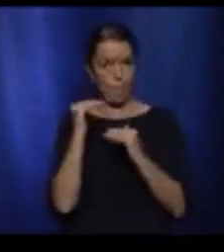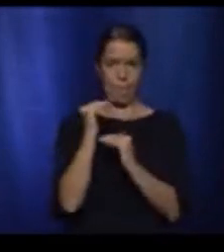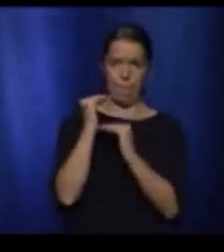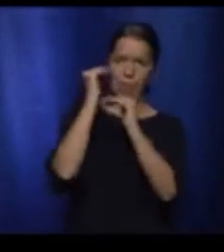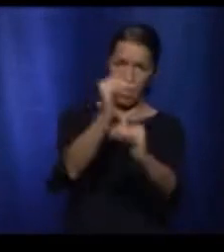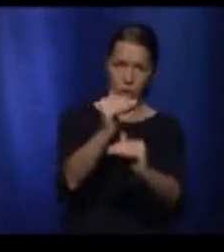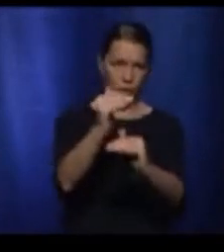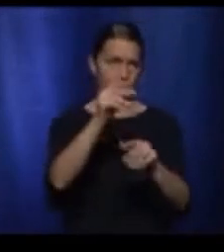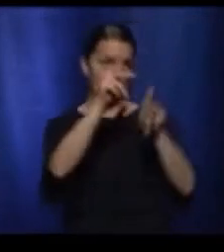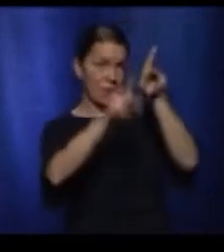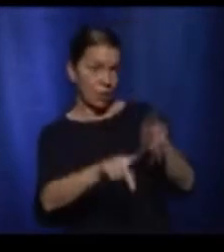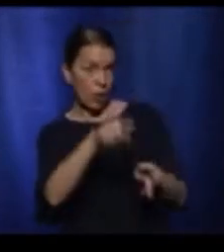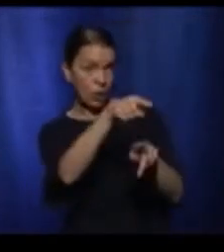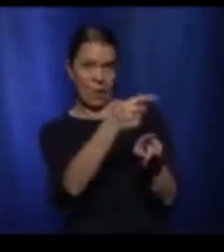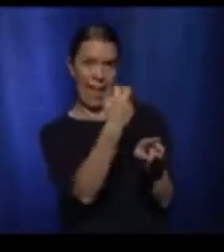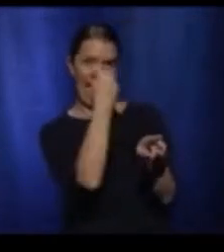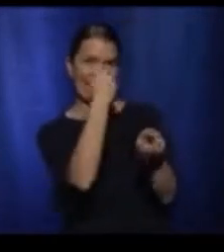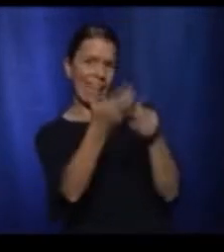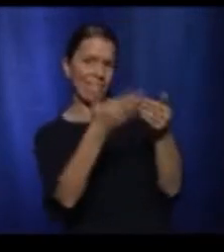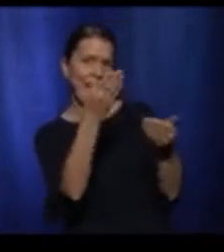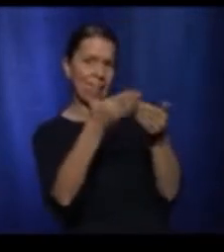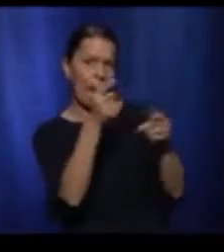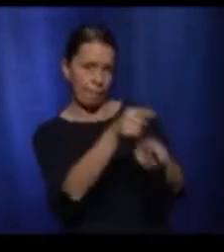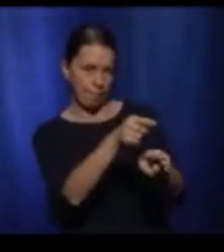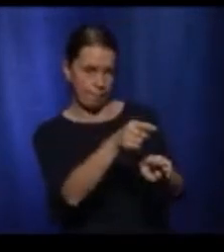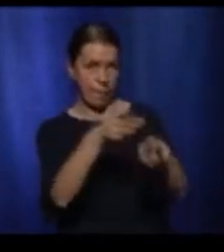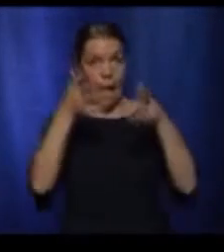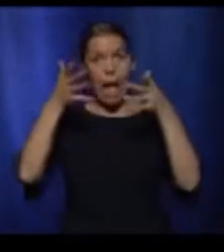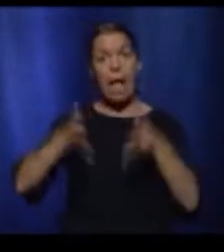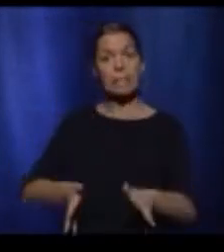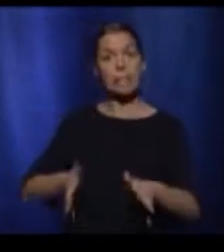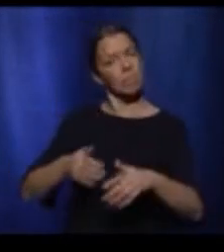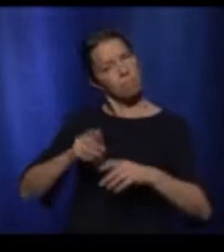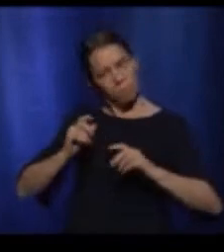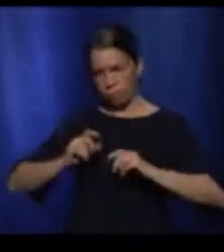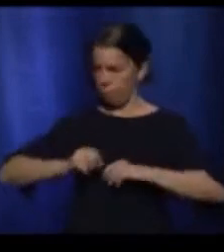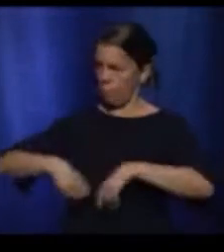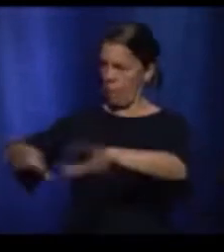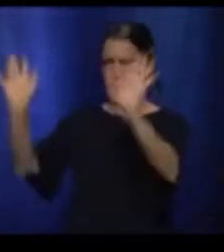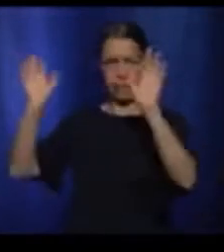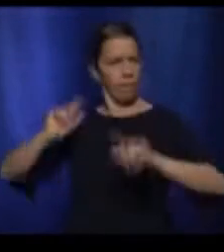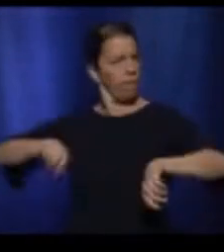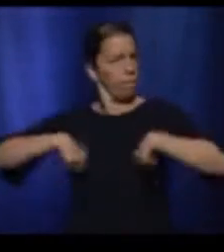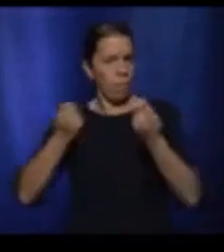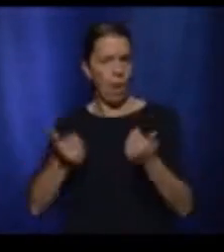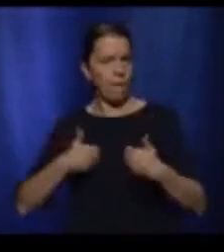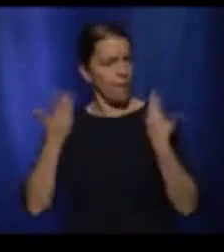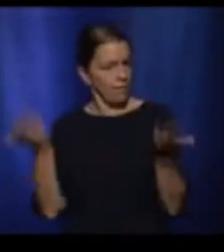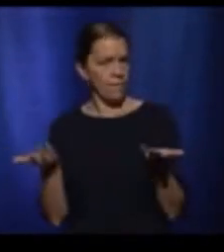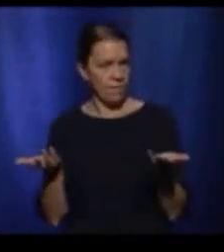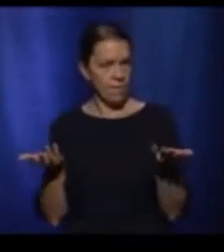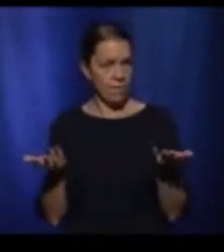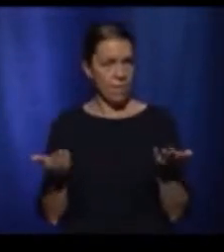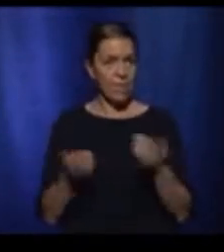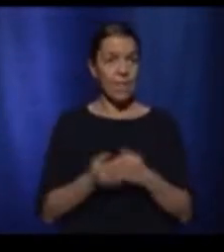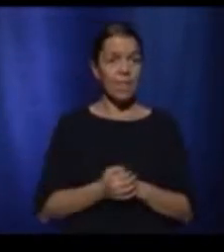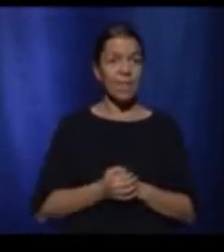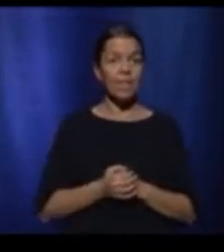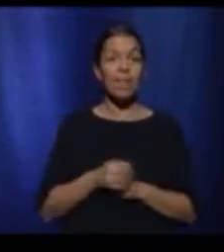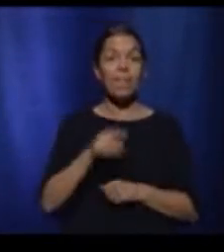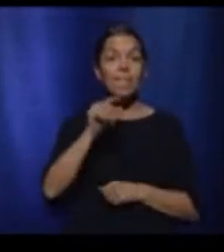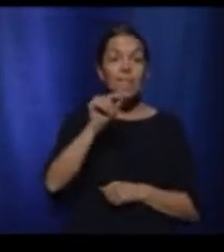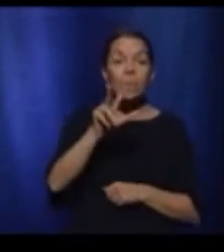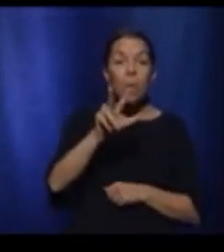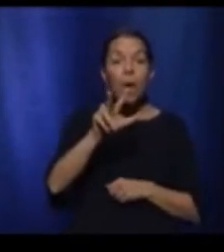'il est temps de revoir peut-être des stratégies ou est-ce qu'on peut envisager un rouvrage du Québec, on va dire comme ça, le 23 ou même le 28